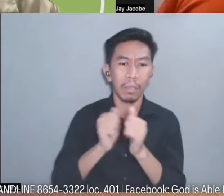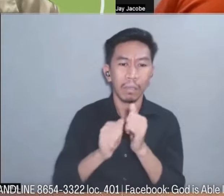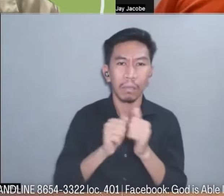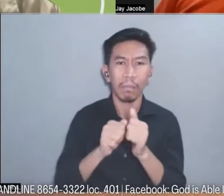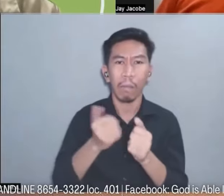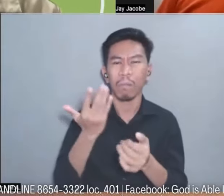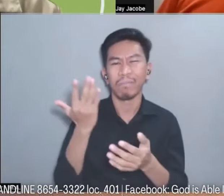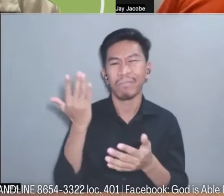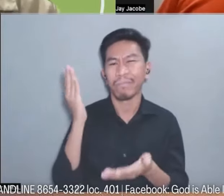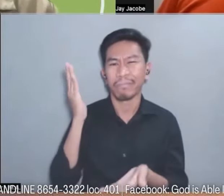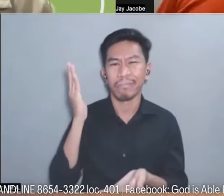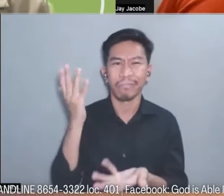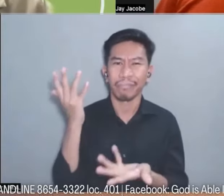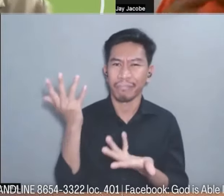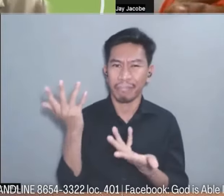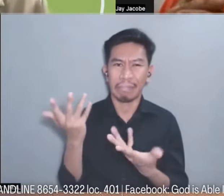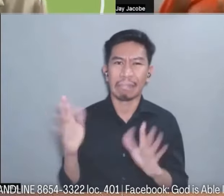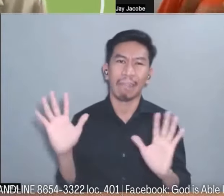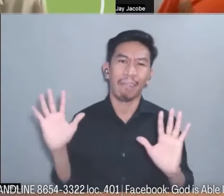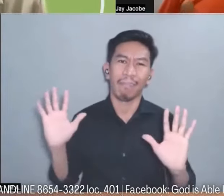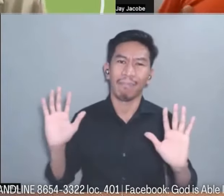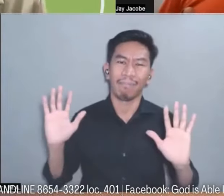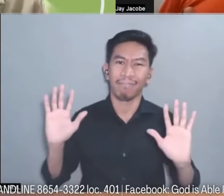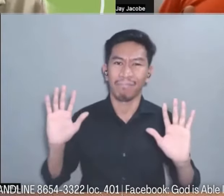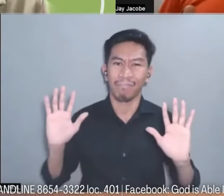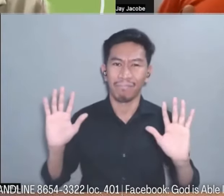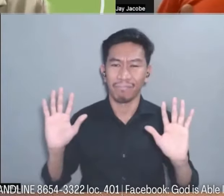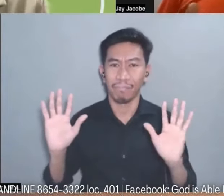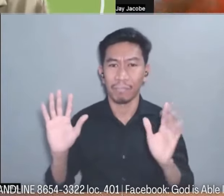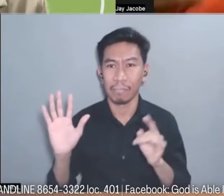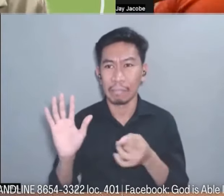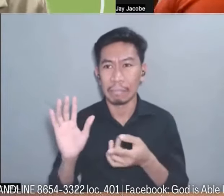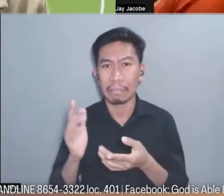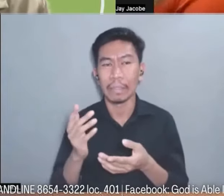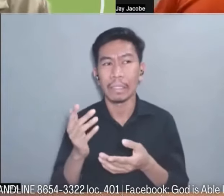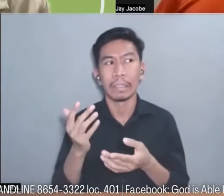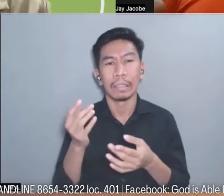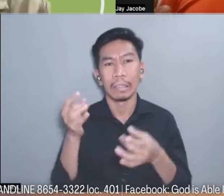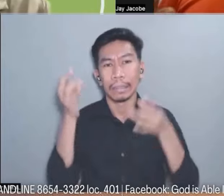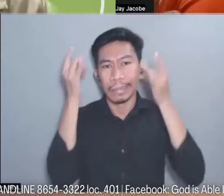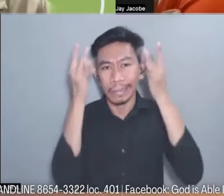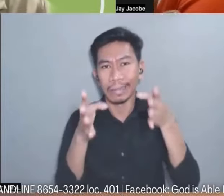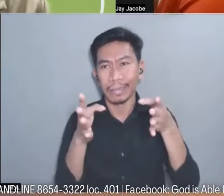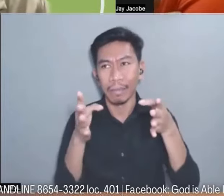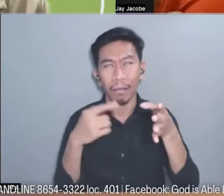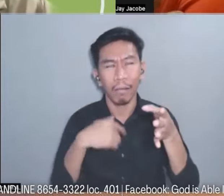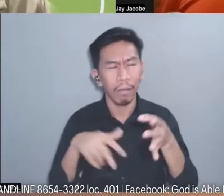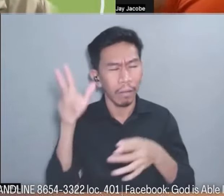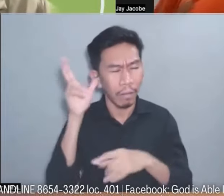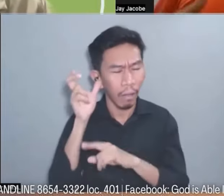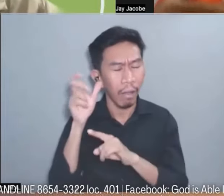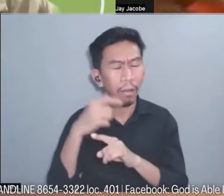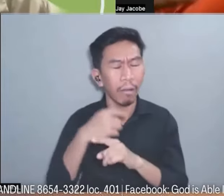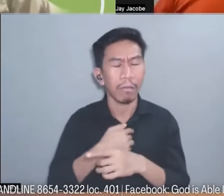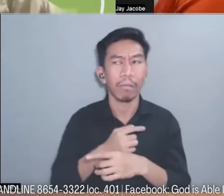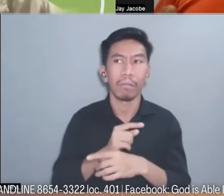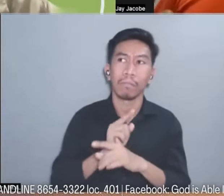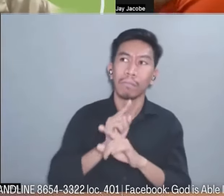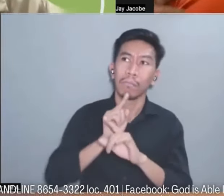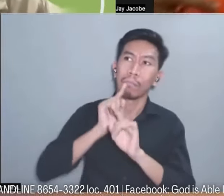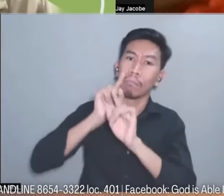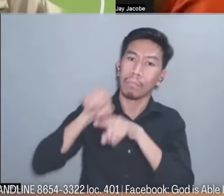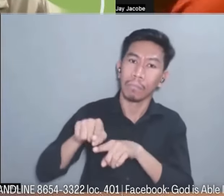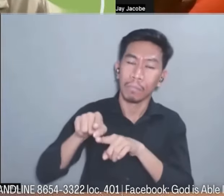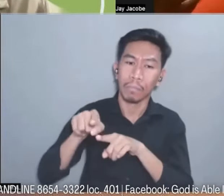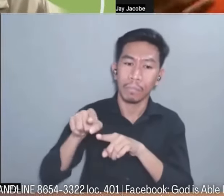dahil wala na akong pag-asa so narinig ko na po yun doon na po ako nagsalita sinabi ko sa sa kanila